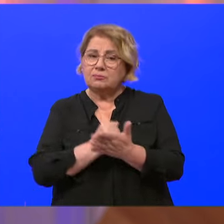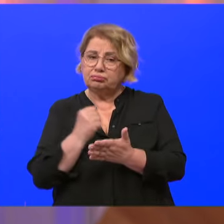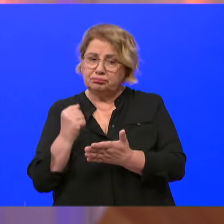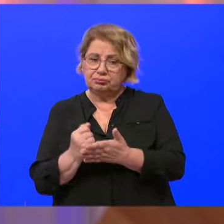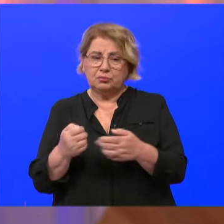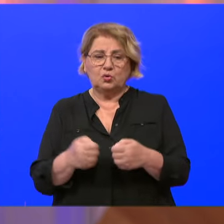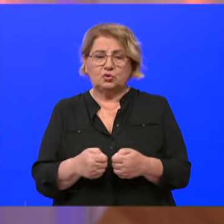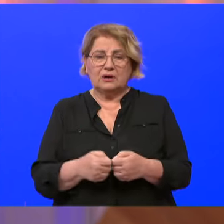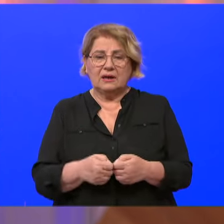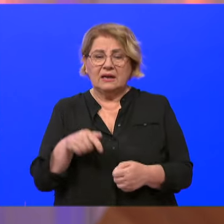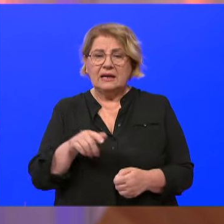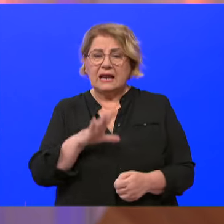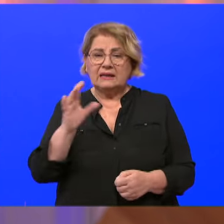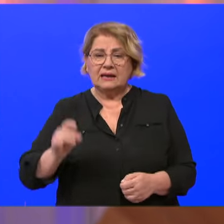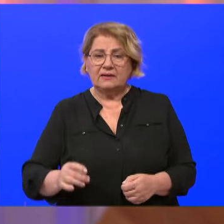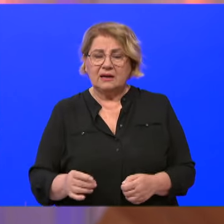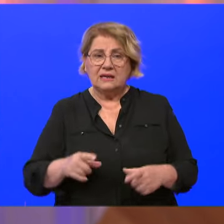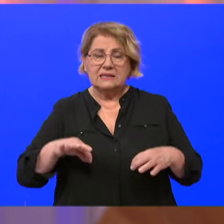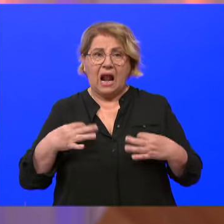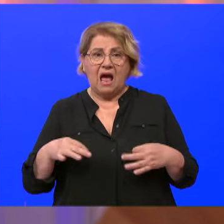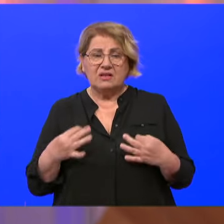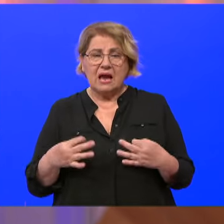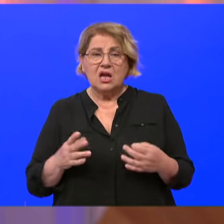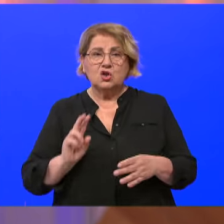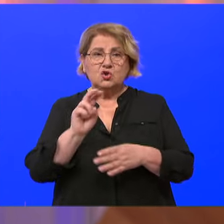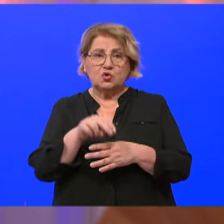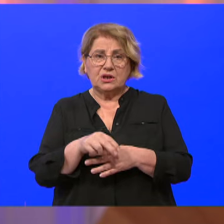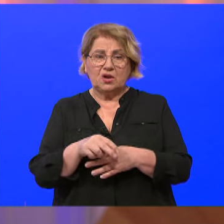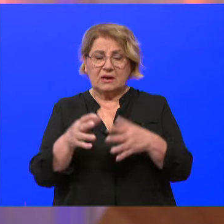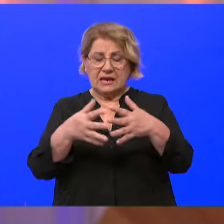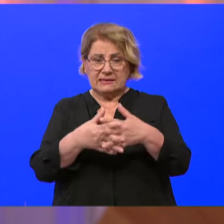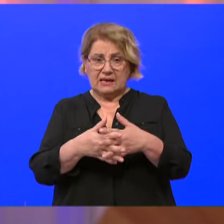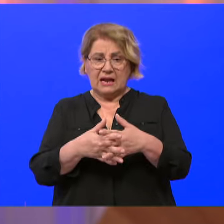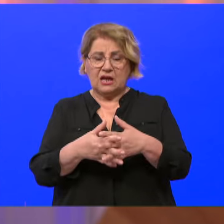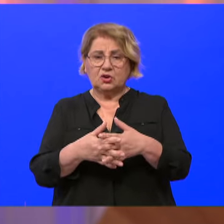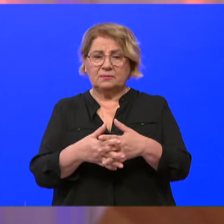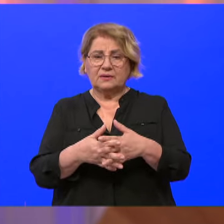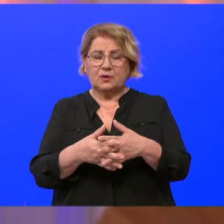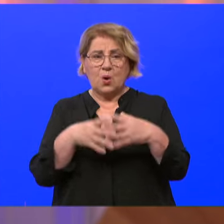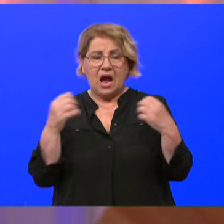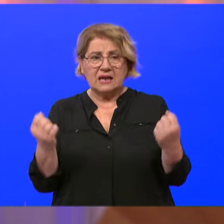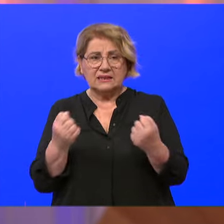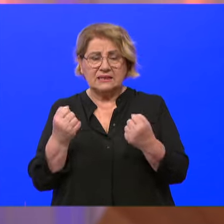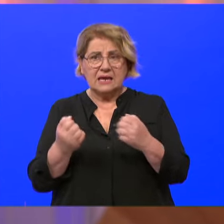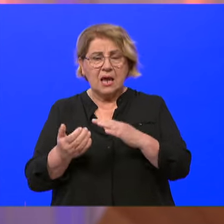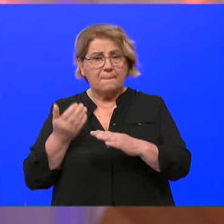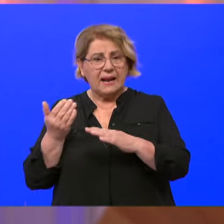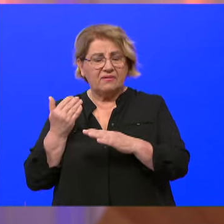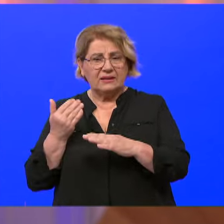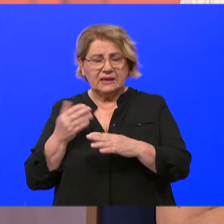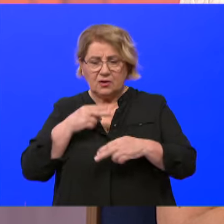Već smo na dan zdravlja sudjelovali sa gradom u akciji preventivnom